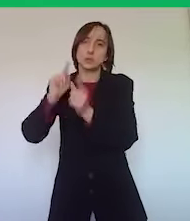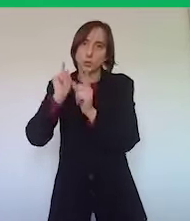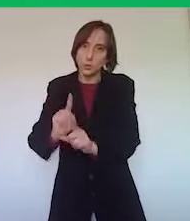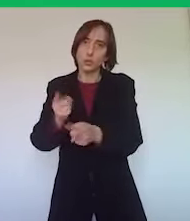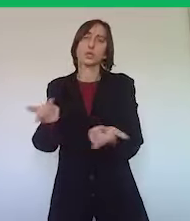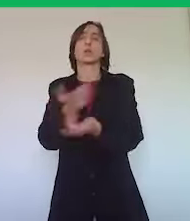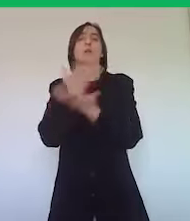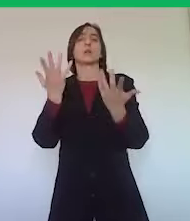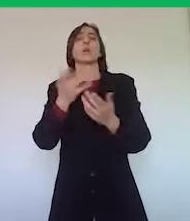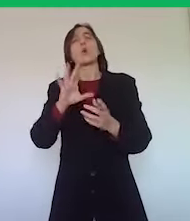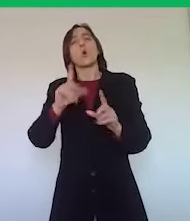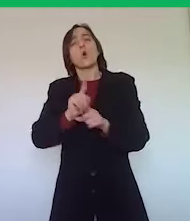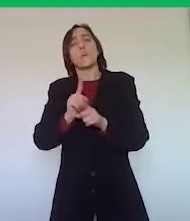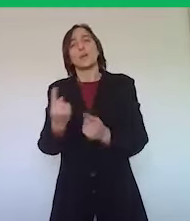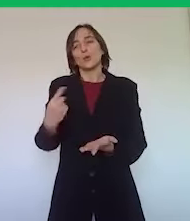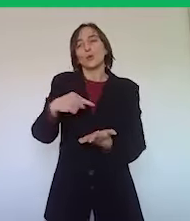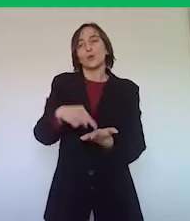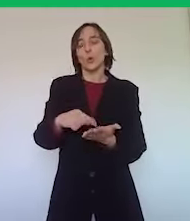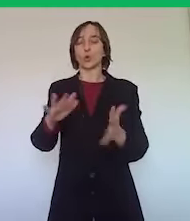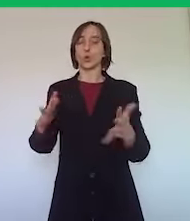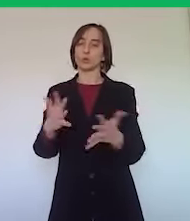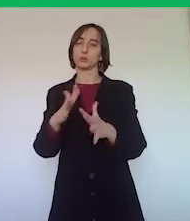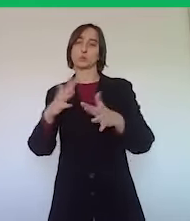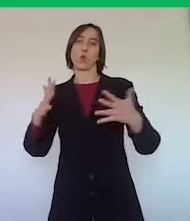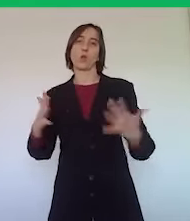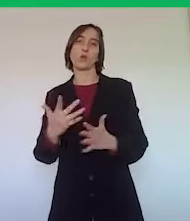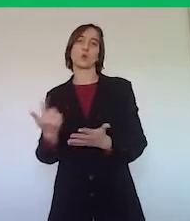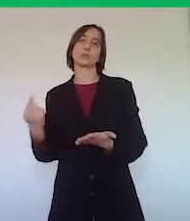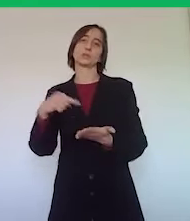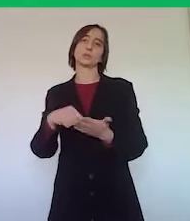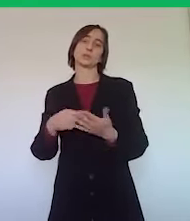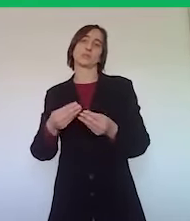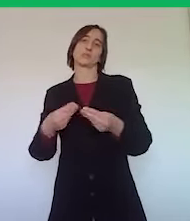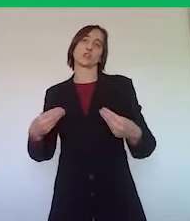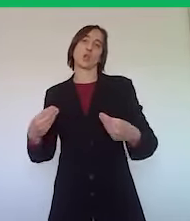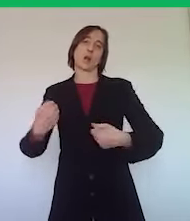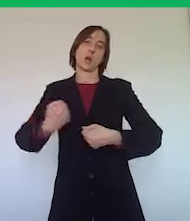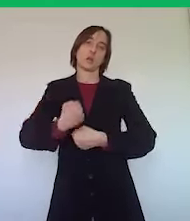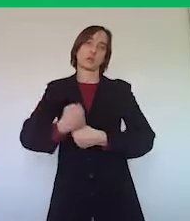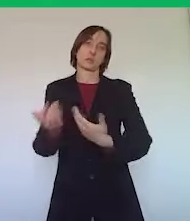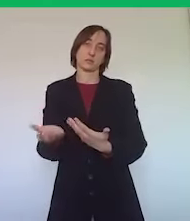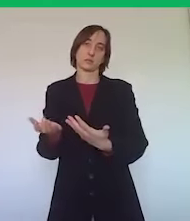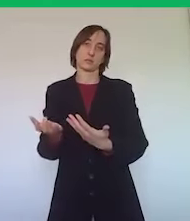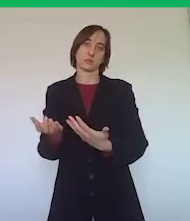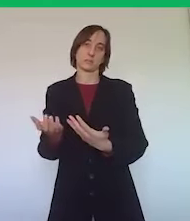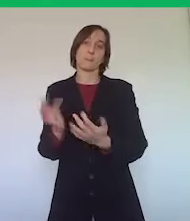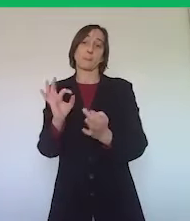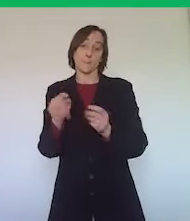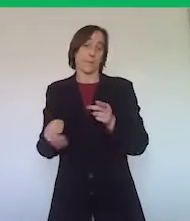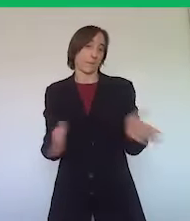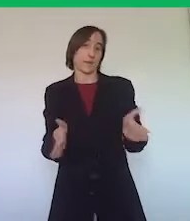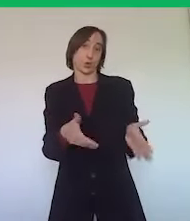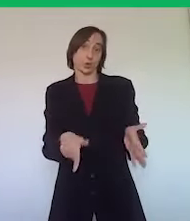attività di poter riprendere una pseudonormalità professionale almeno nella fase di convivenza con